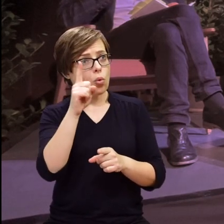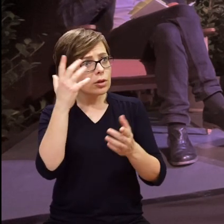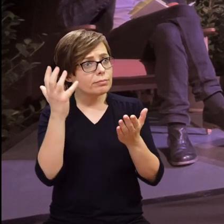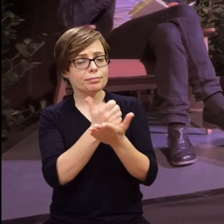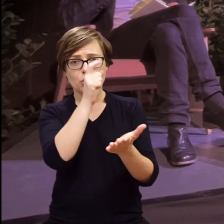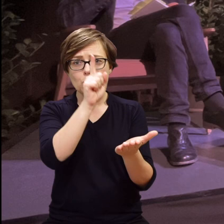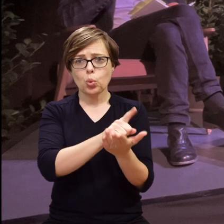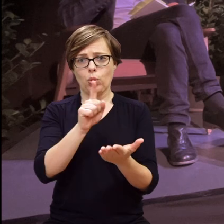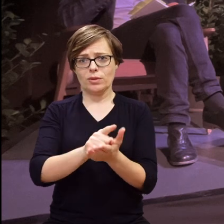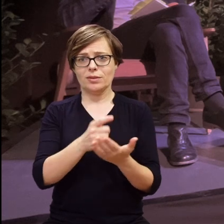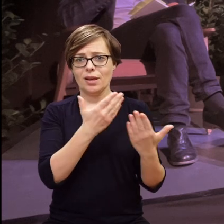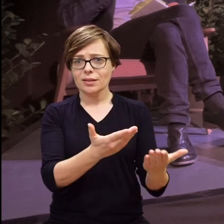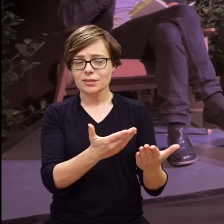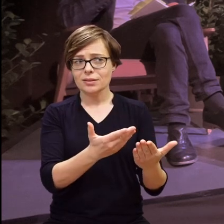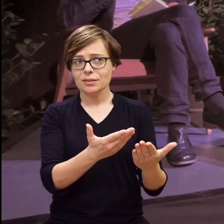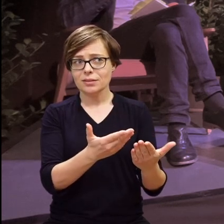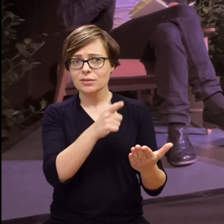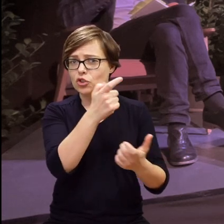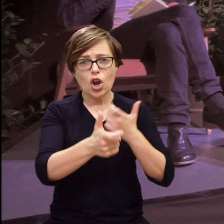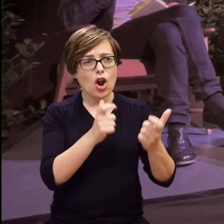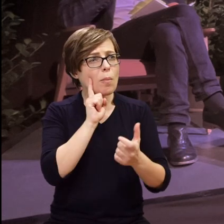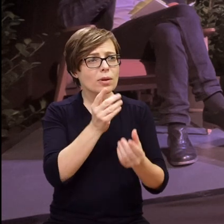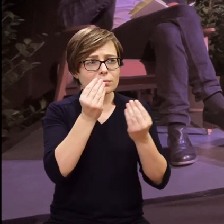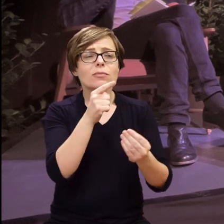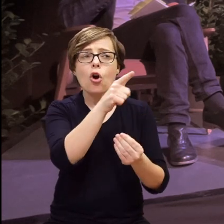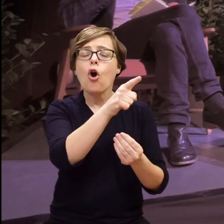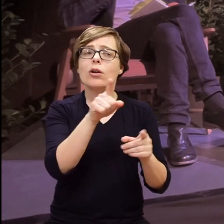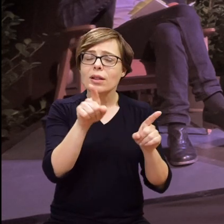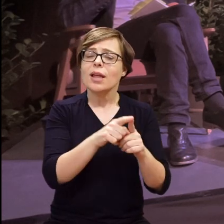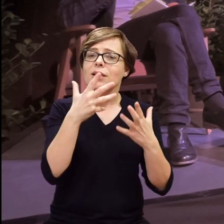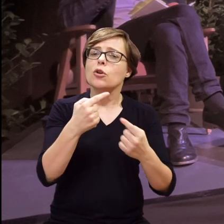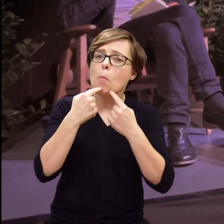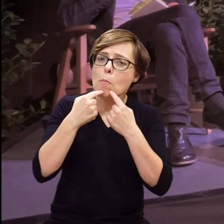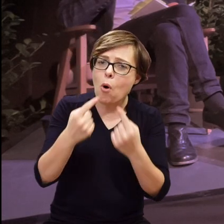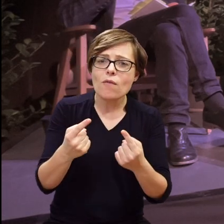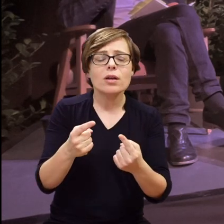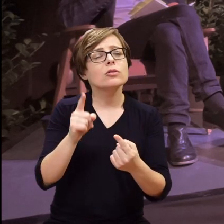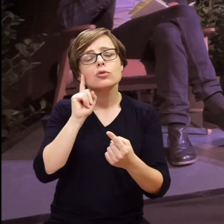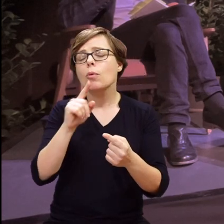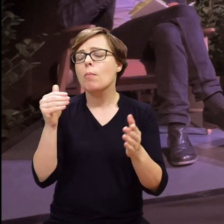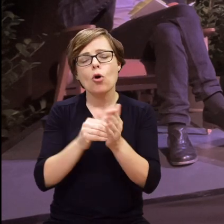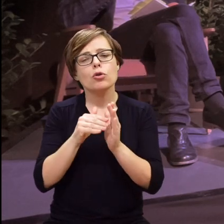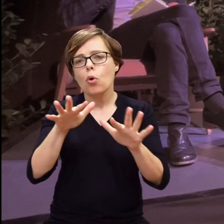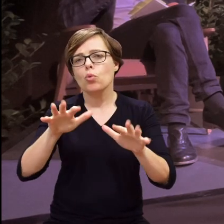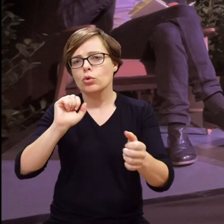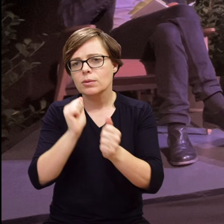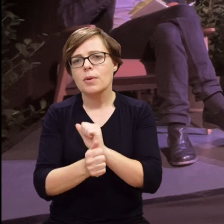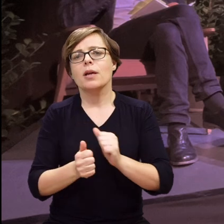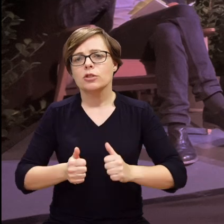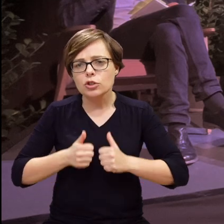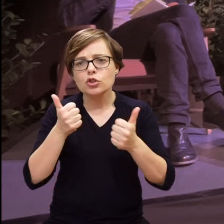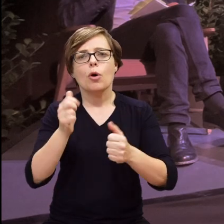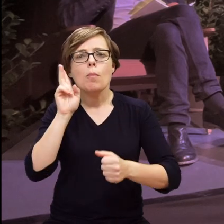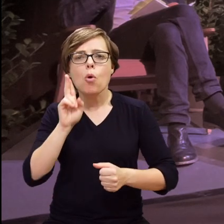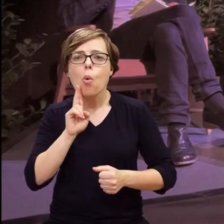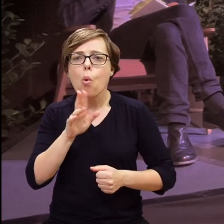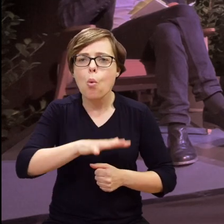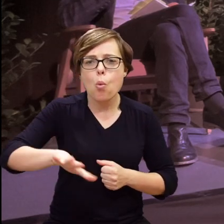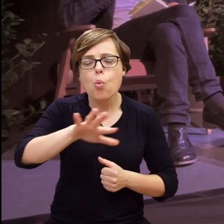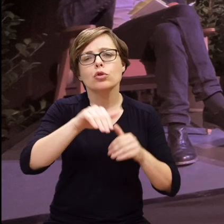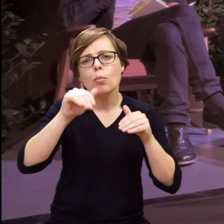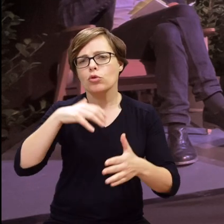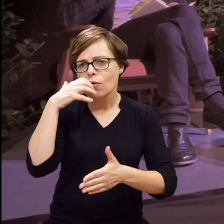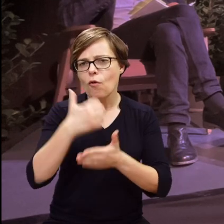ludzie, którzy osiągnęli sukces, którzy robią świetne rzeczy, chcą mówić o tym, że wiele się musi jeszcze zmienić, żeby ta